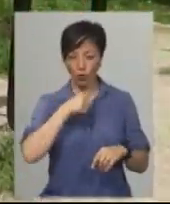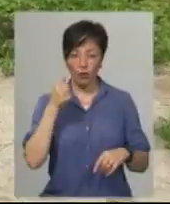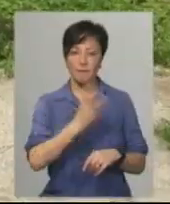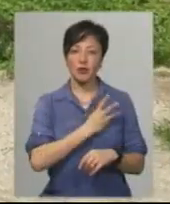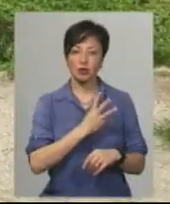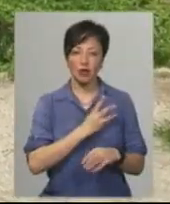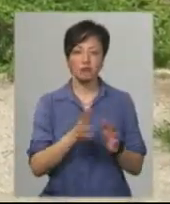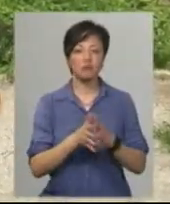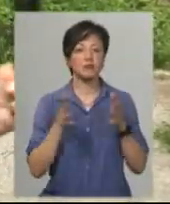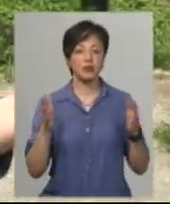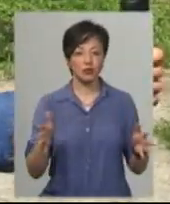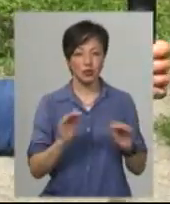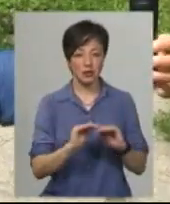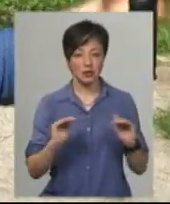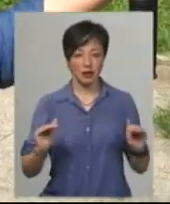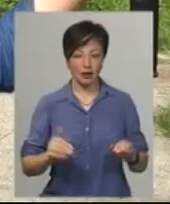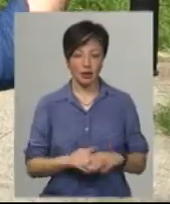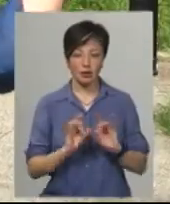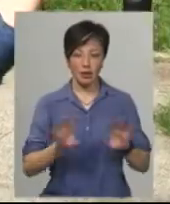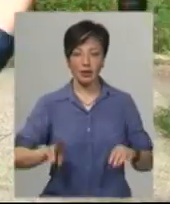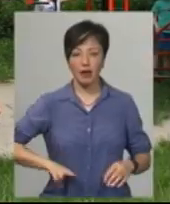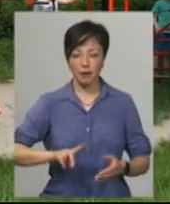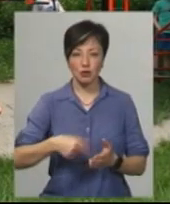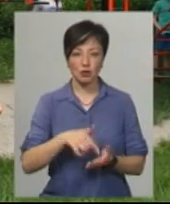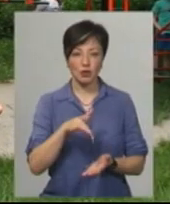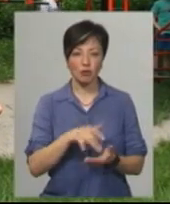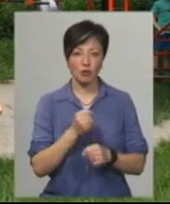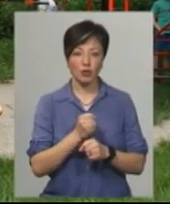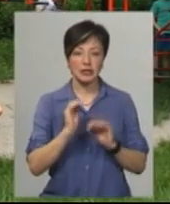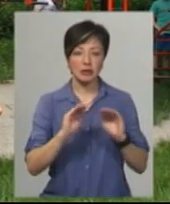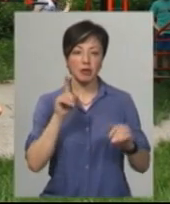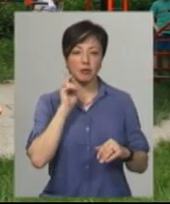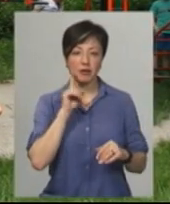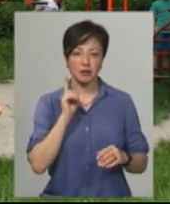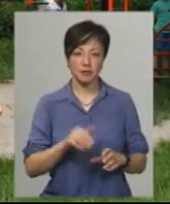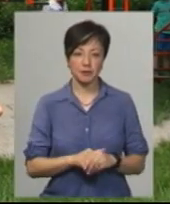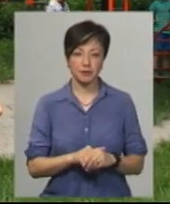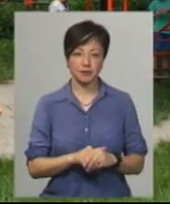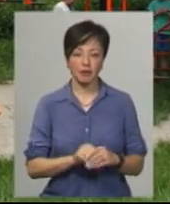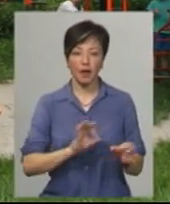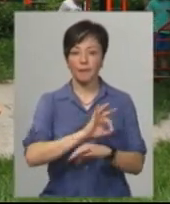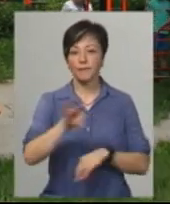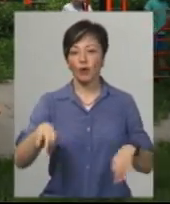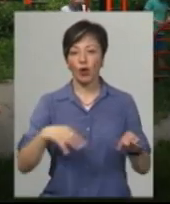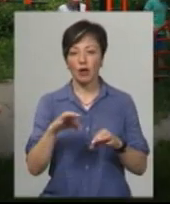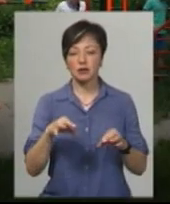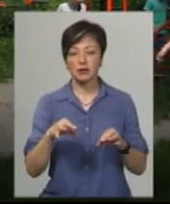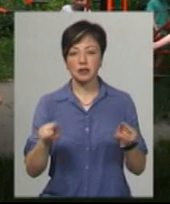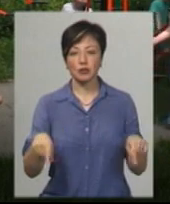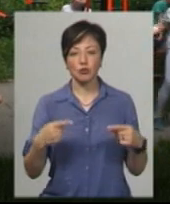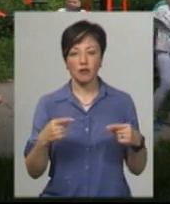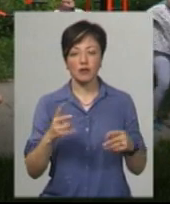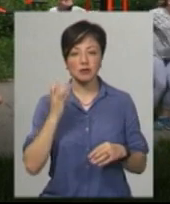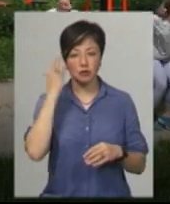охочих значно більше, розповідає директор міського центру по роботі з дітьми та підлітками Олексій Янчук. Проєкт заснований